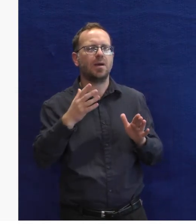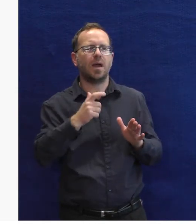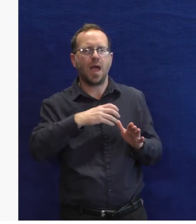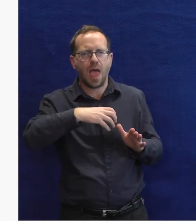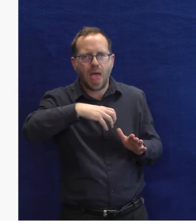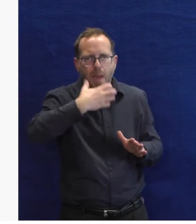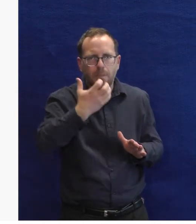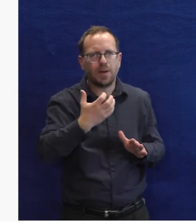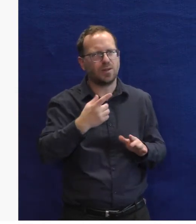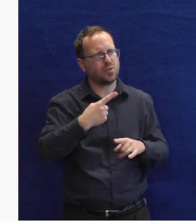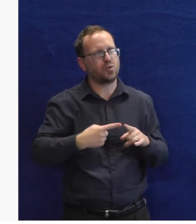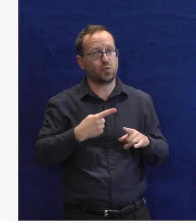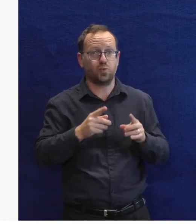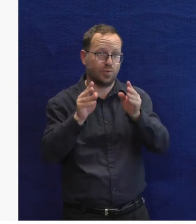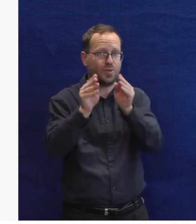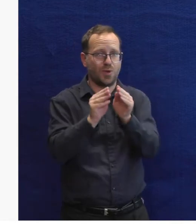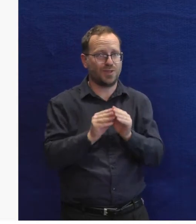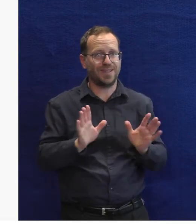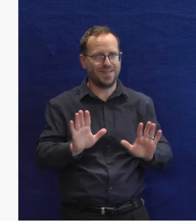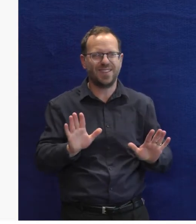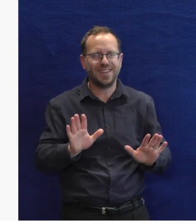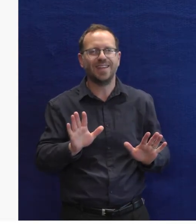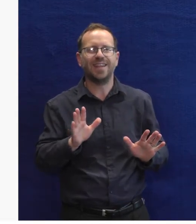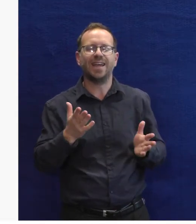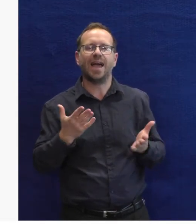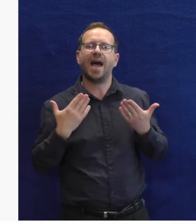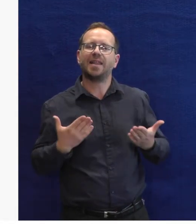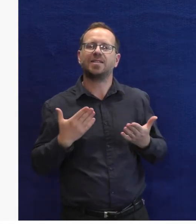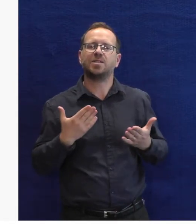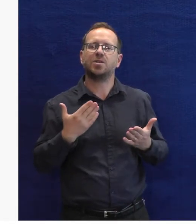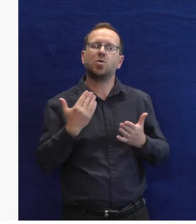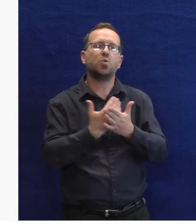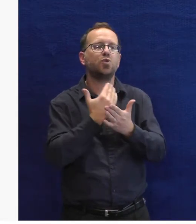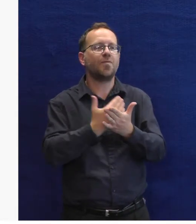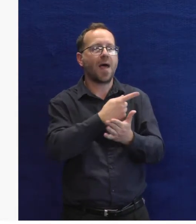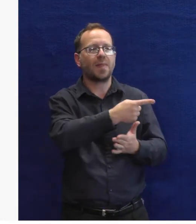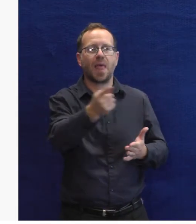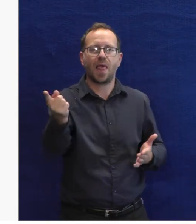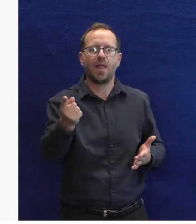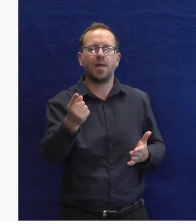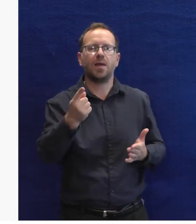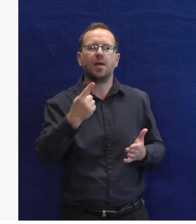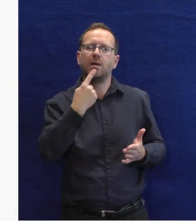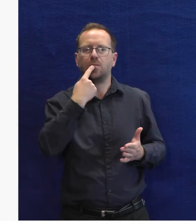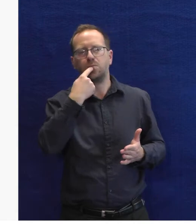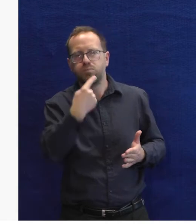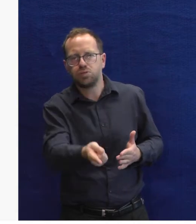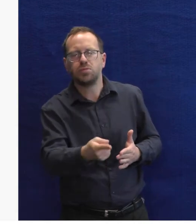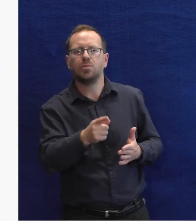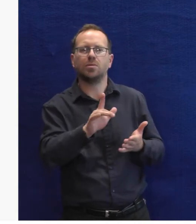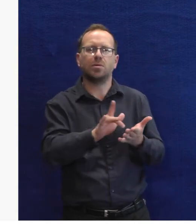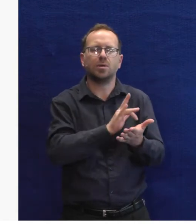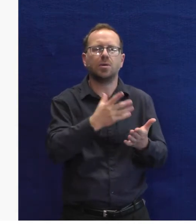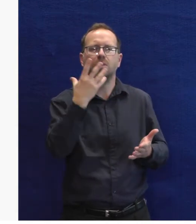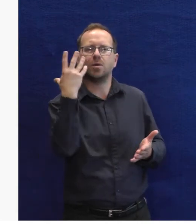aplikace na iOSu. Ta neúplně triviální cesta, nicméně ta, kterou dneska ti uživatelé